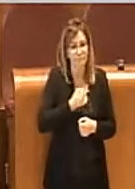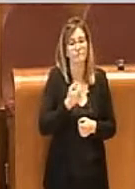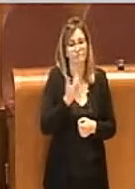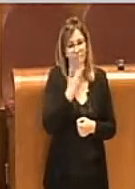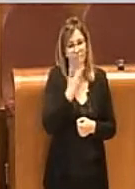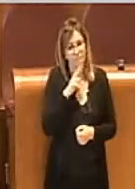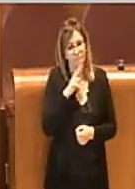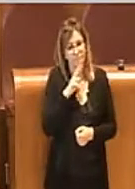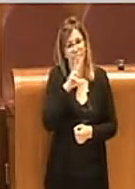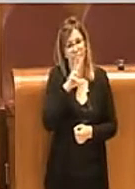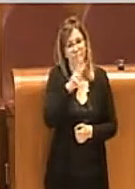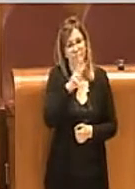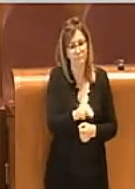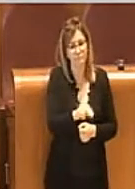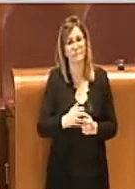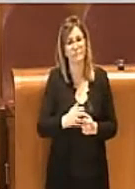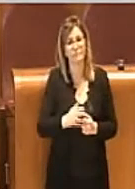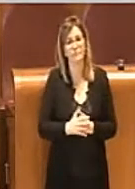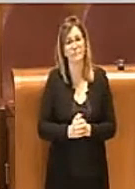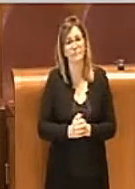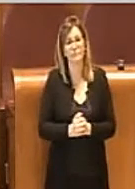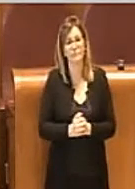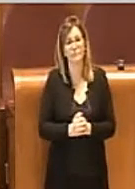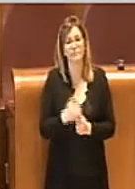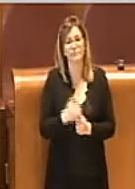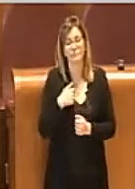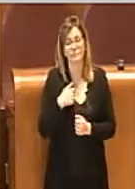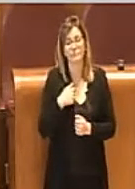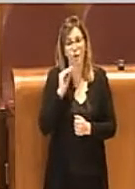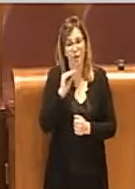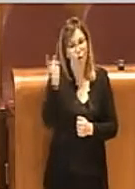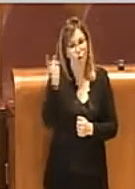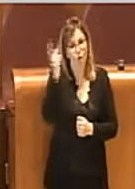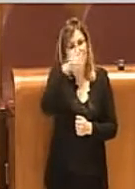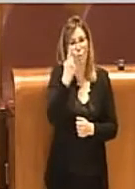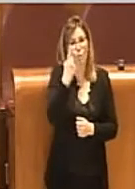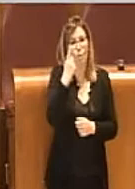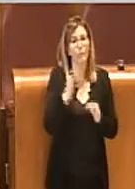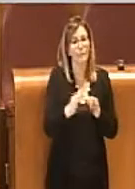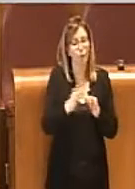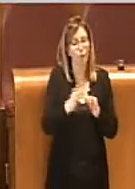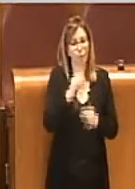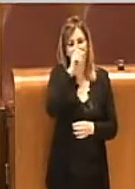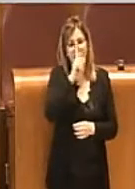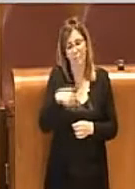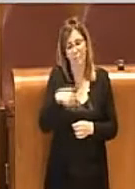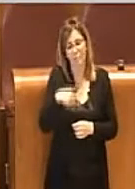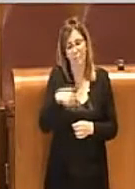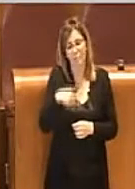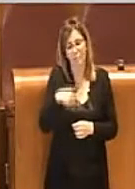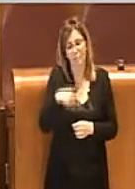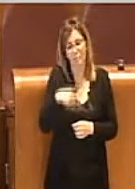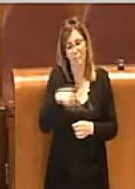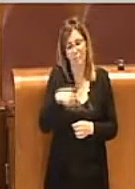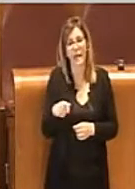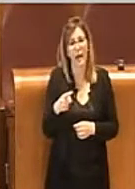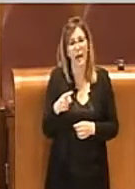e che appunto io chiederò domani un minuto di silenzio per l'operaio